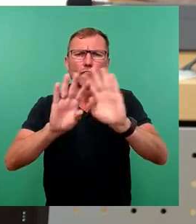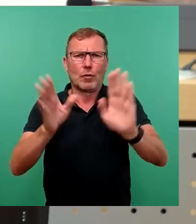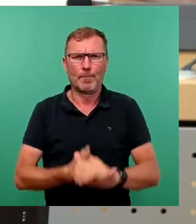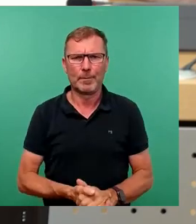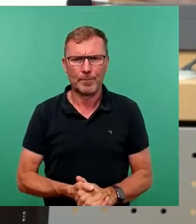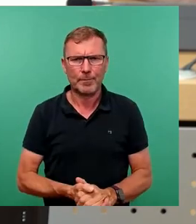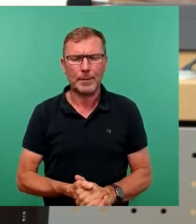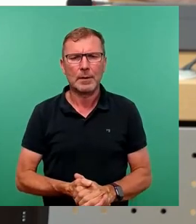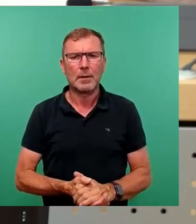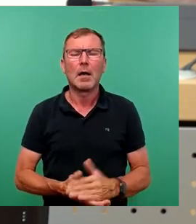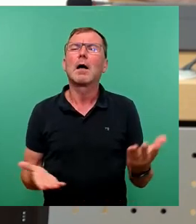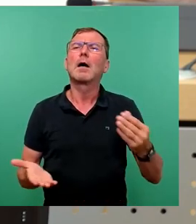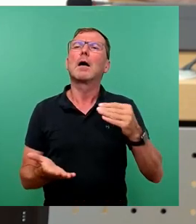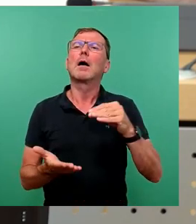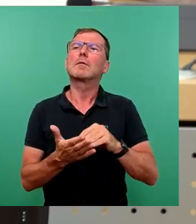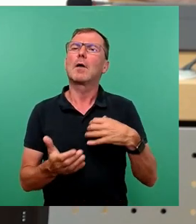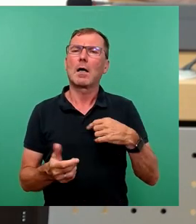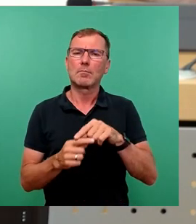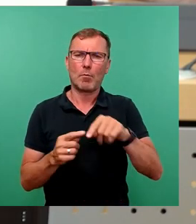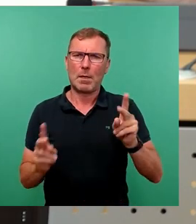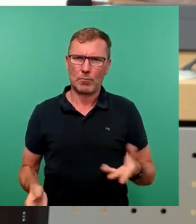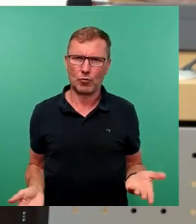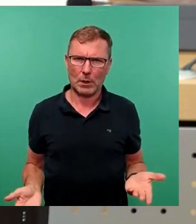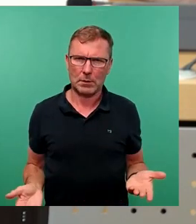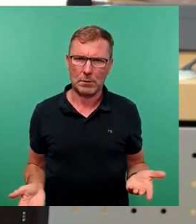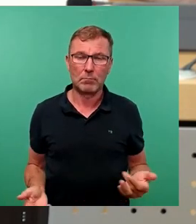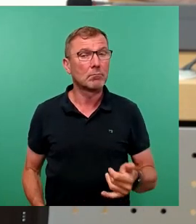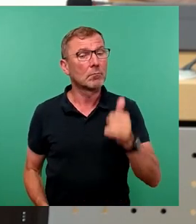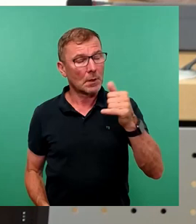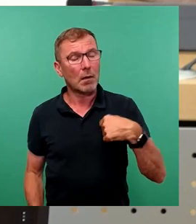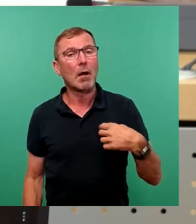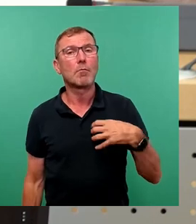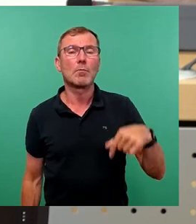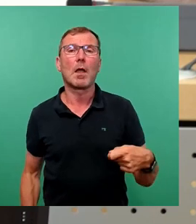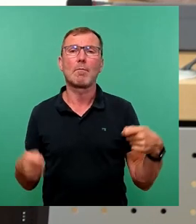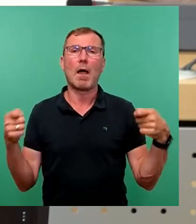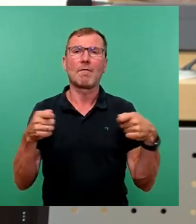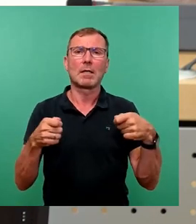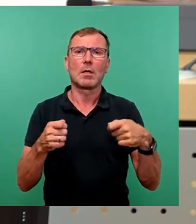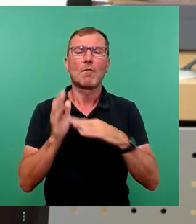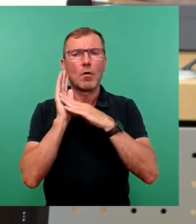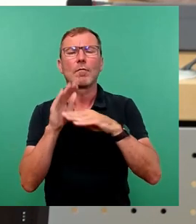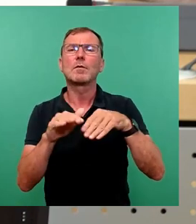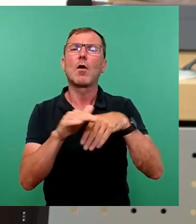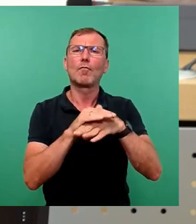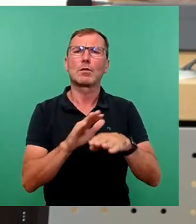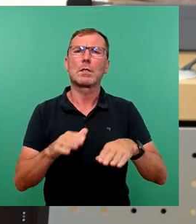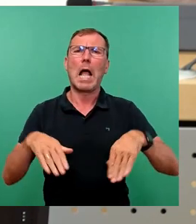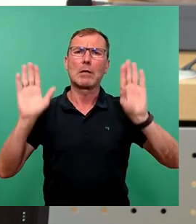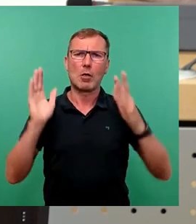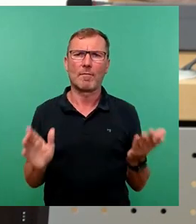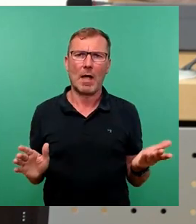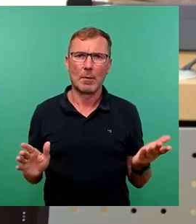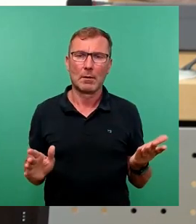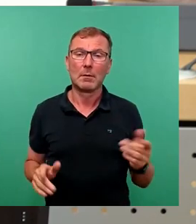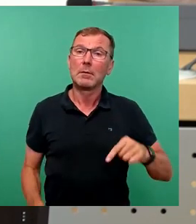Und was haben wir noch an Problemen in dieser Stadt? Ja, wir haben ein Problem mit der Finanzierung der Unterbringung von Asylbewerbern und Flüchtlingen. Allein